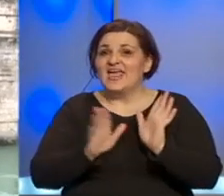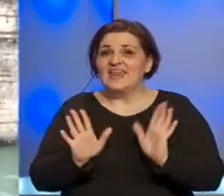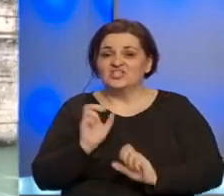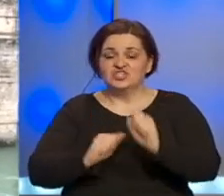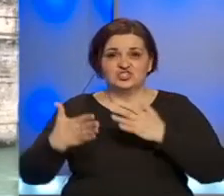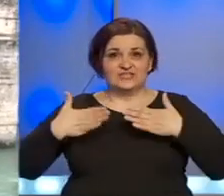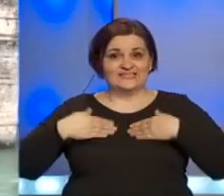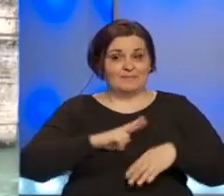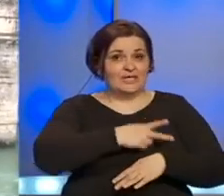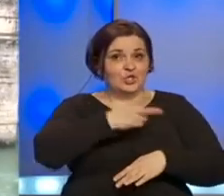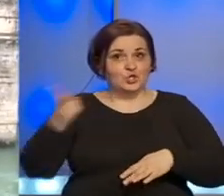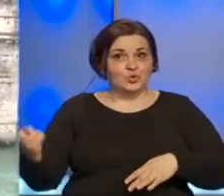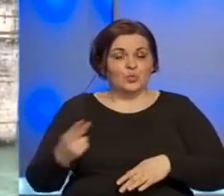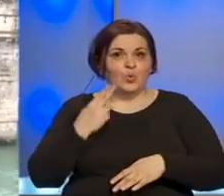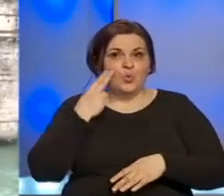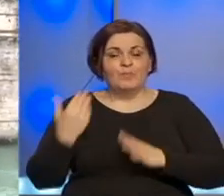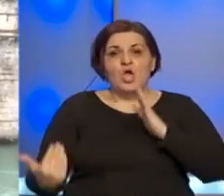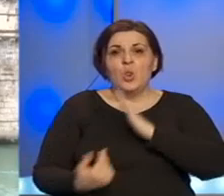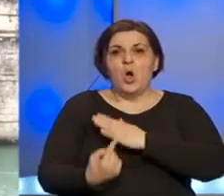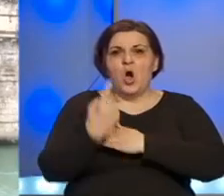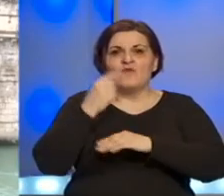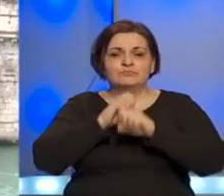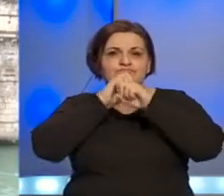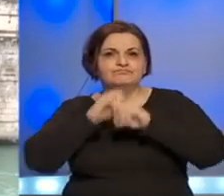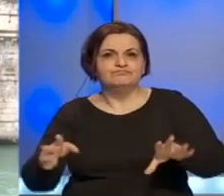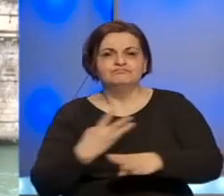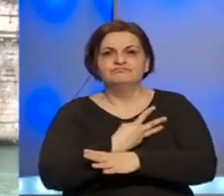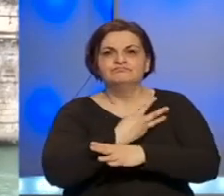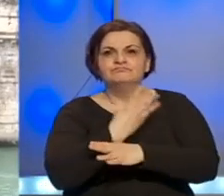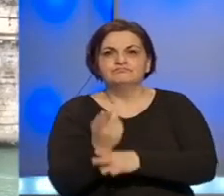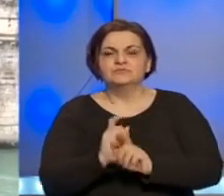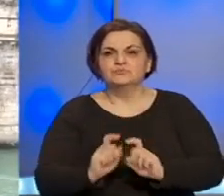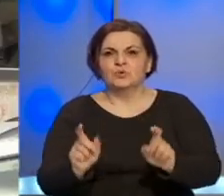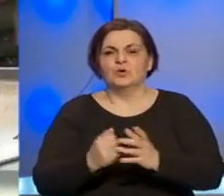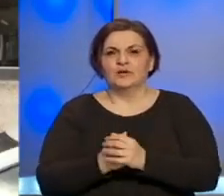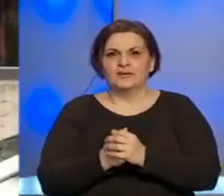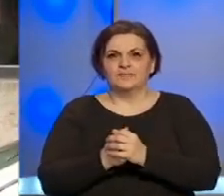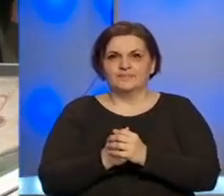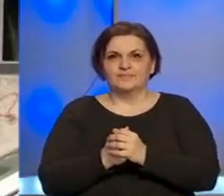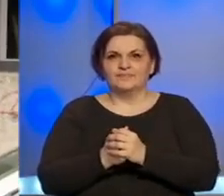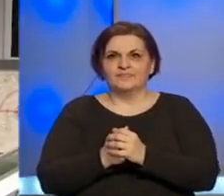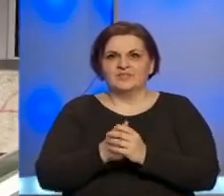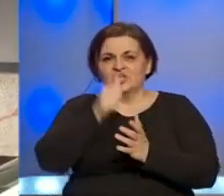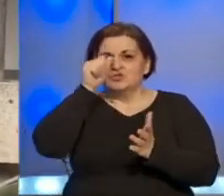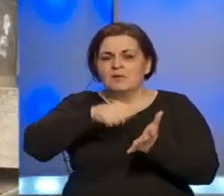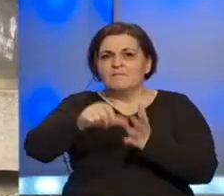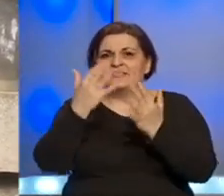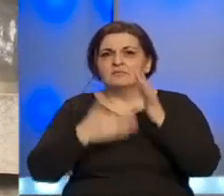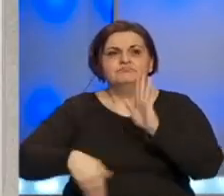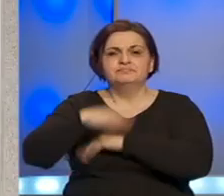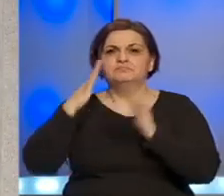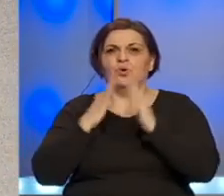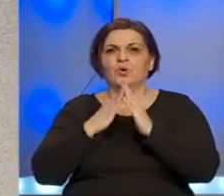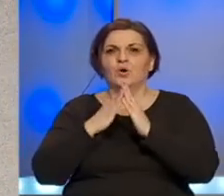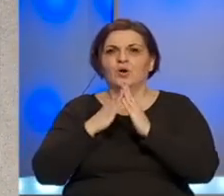štite sebe i druge u pogledu novonastale pandemije virusa korona. Boga im samo izašta da platim račune i denkući.